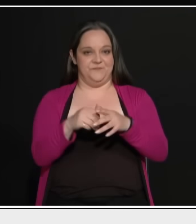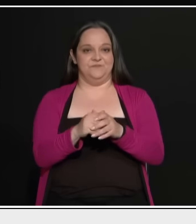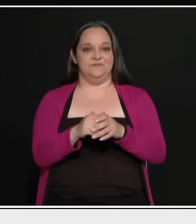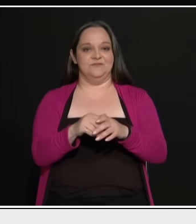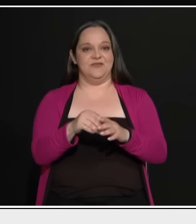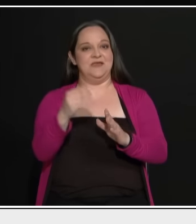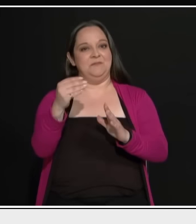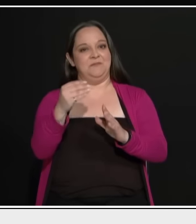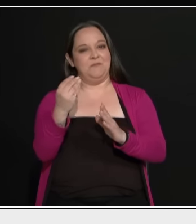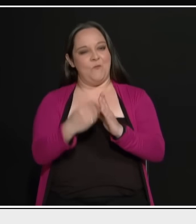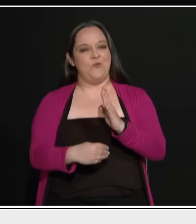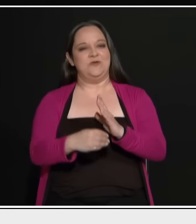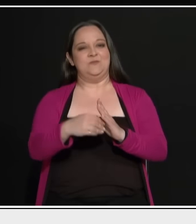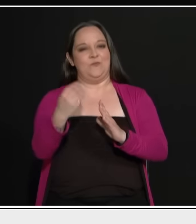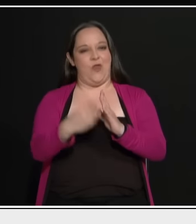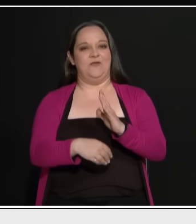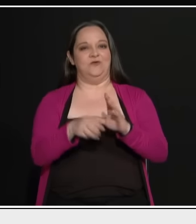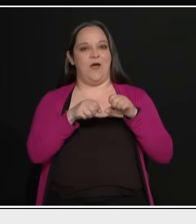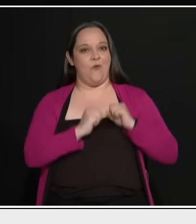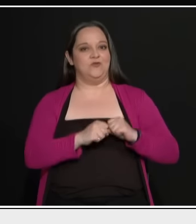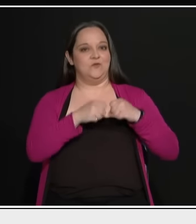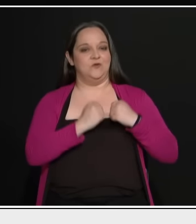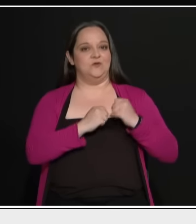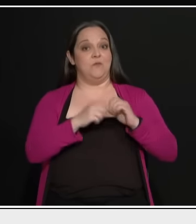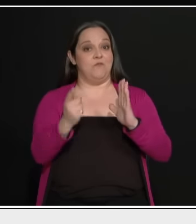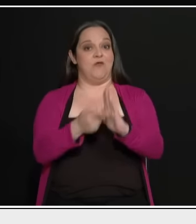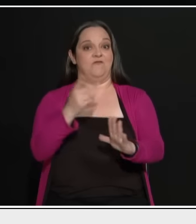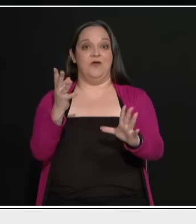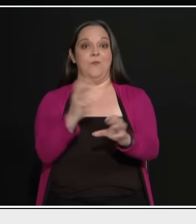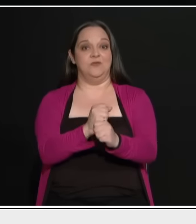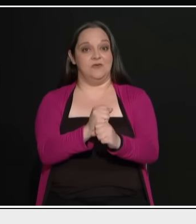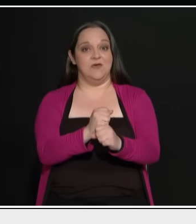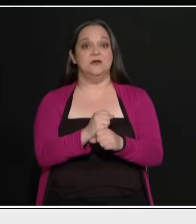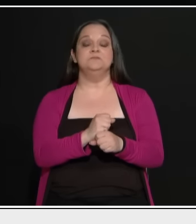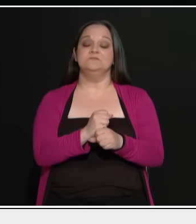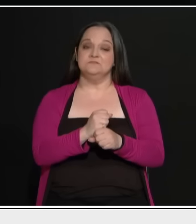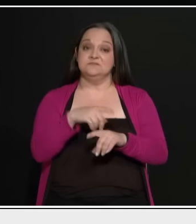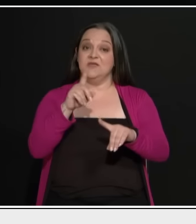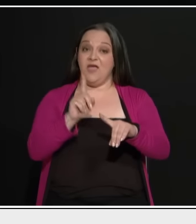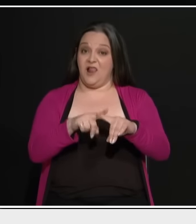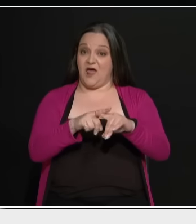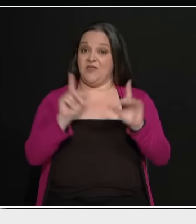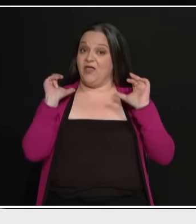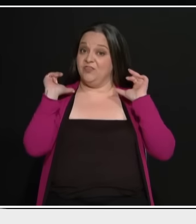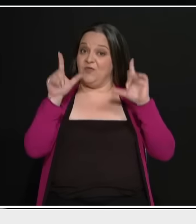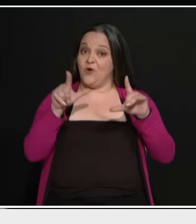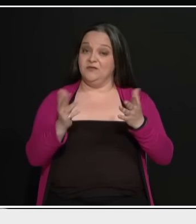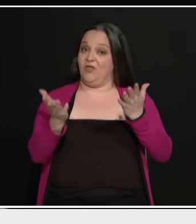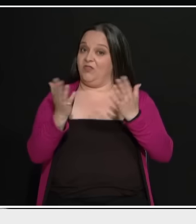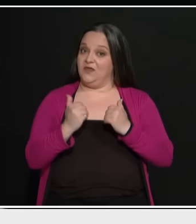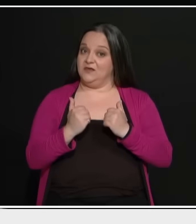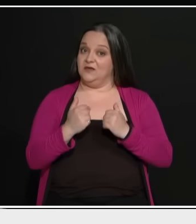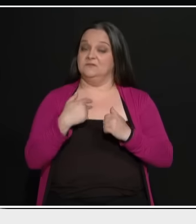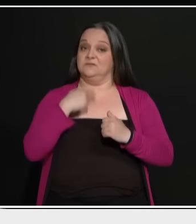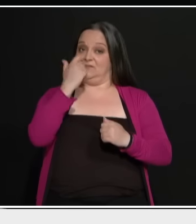θέλω να πω οι αποτυχίες, θα πω οι απογοητεύσεις για εσάς ήταν πιο πολλές. Ήταν η Ελλάδα χωρίς δημοκρατία, διότι εγώ